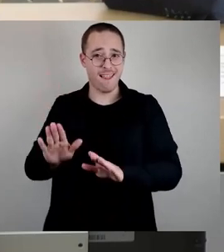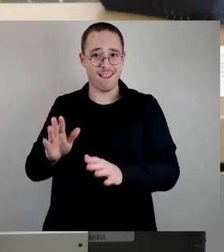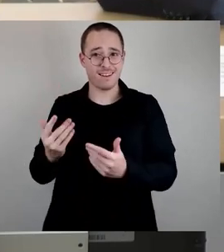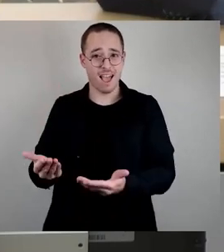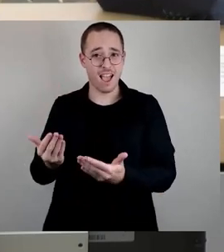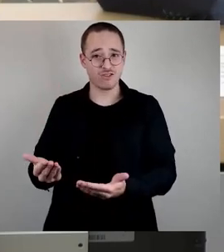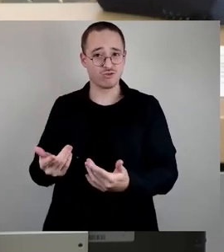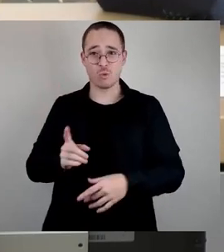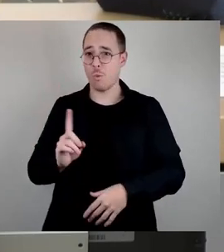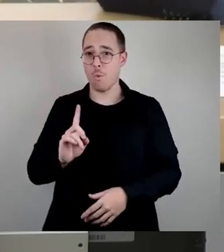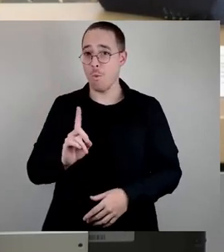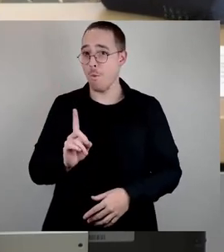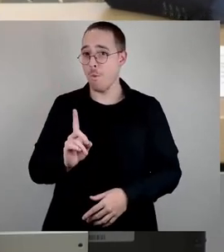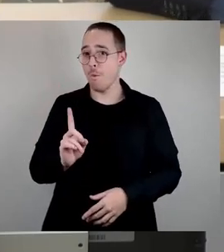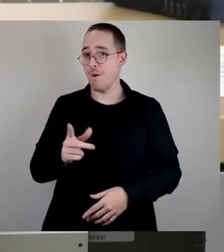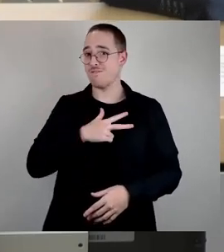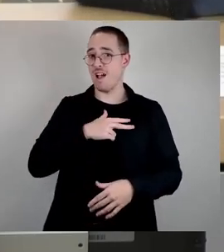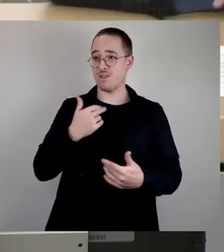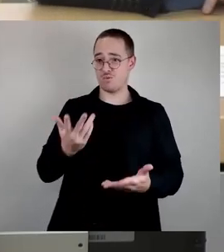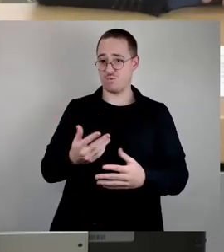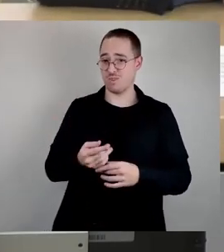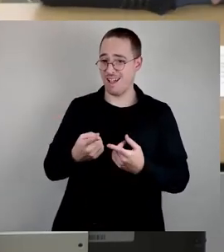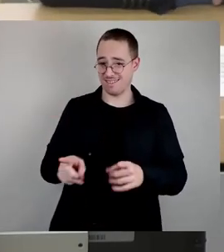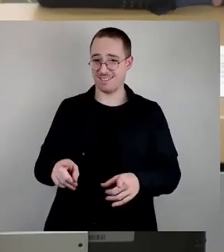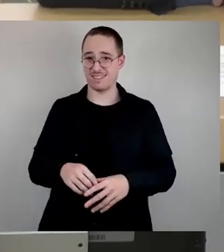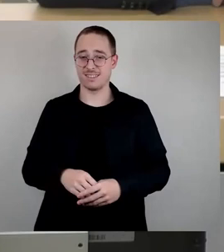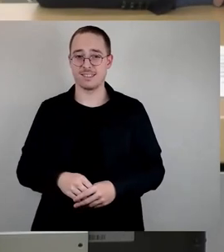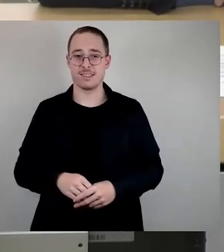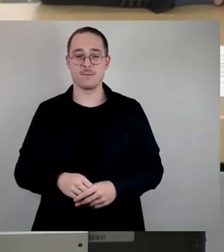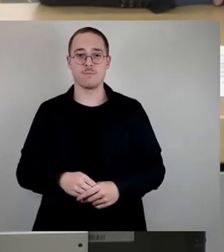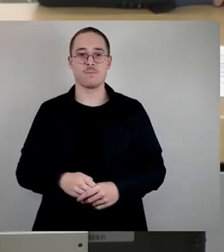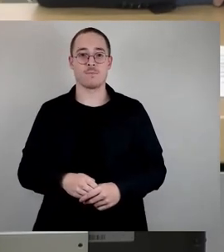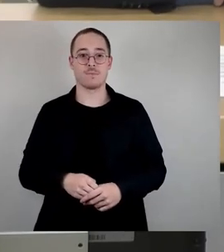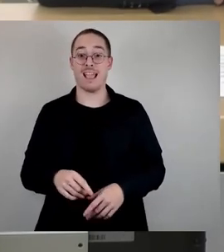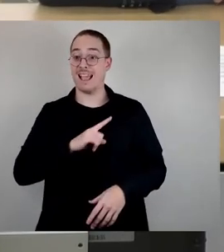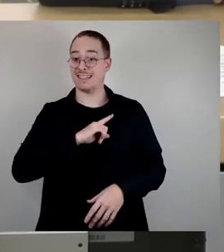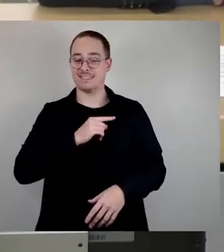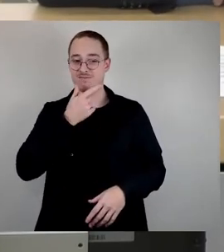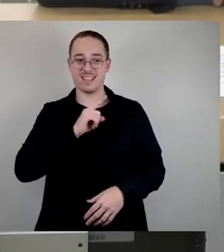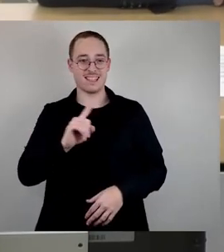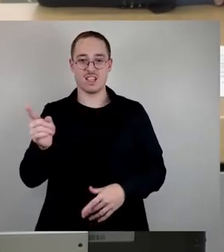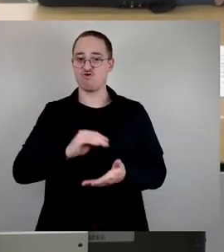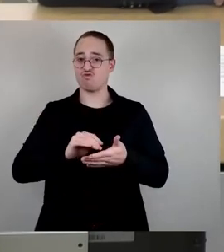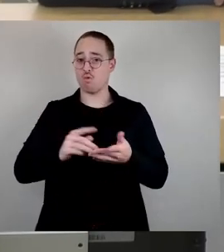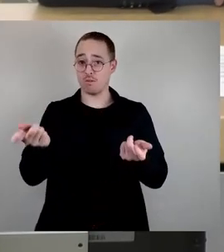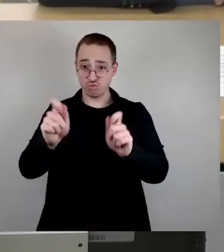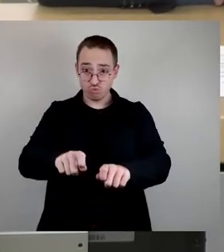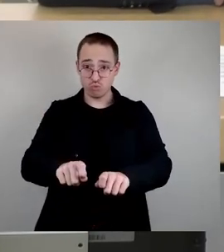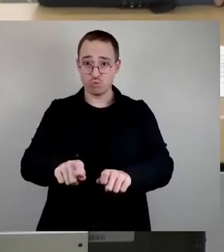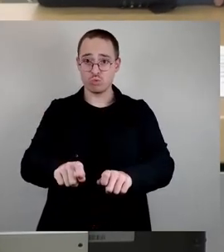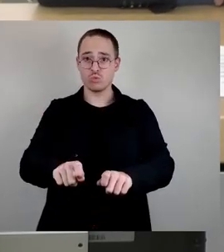Ziel des Bürgermeisters war, dass keine Schulen geschlossen werden sollen. Und um eben